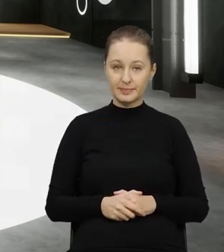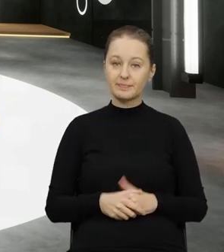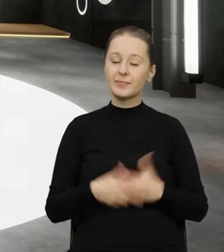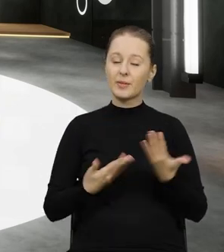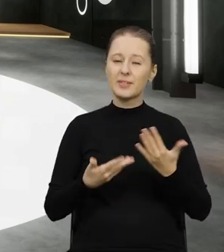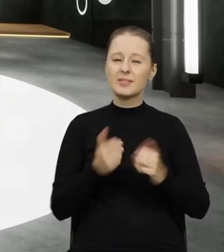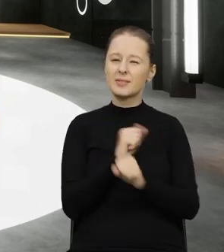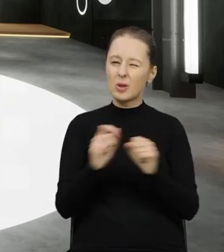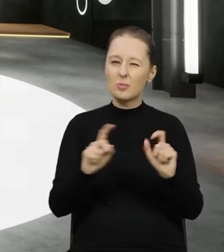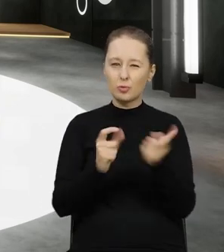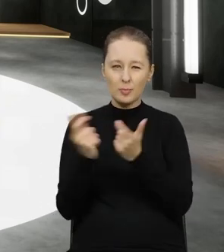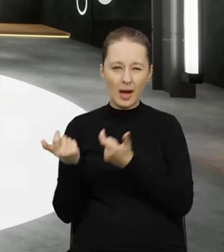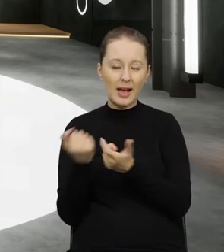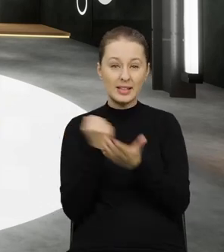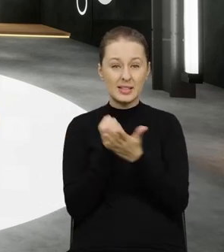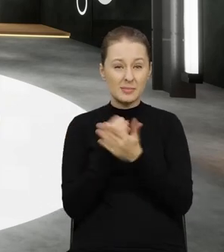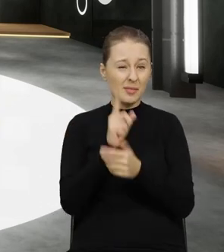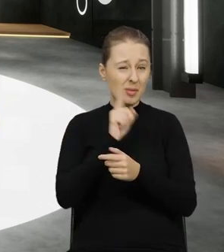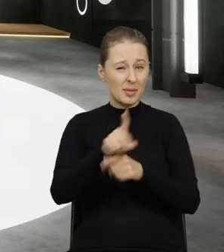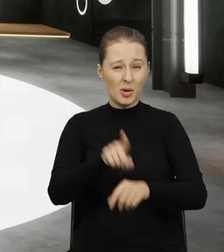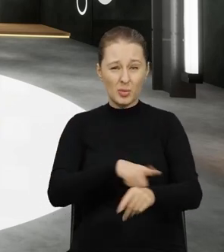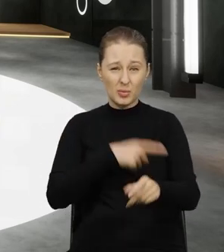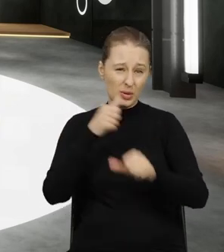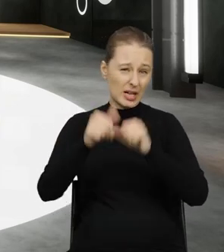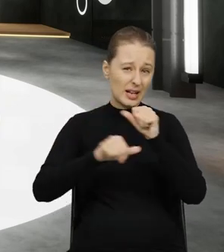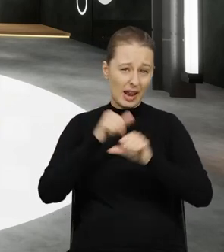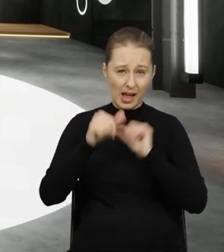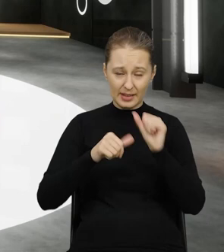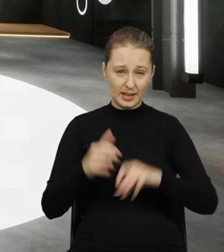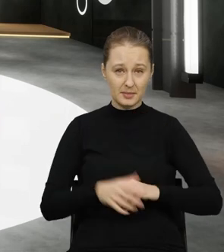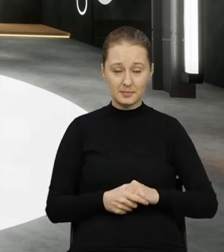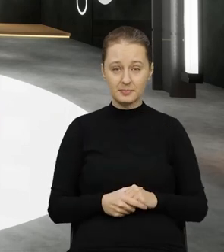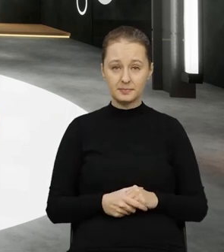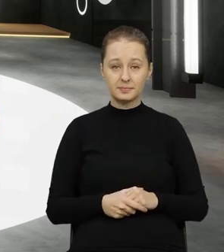no zdarzają się sprawy, które niestety trwają nawet kilka lat,